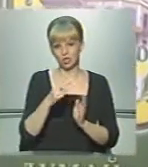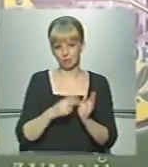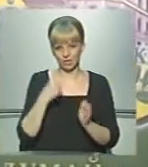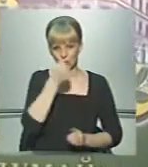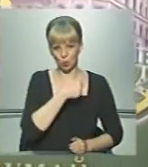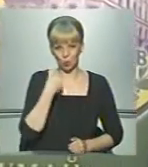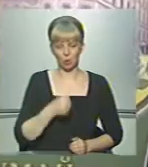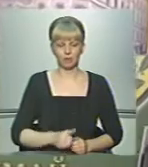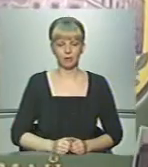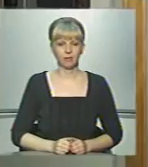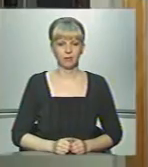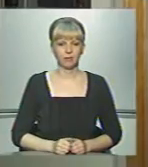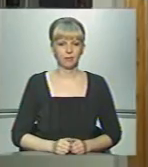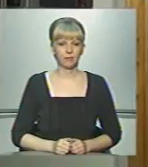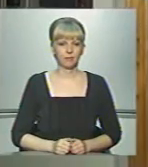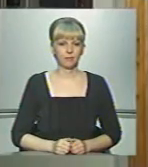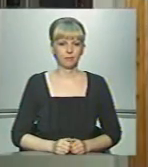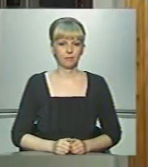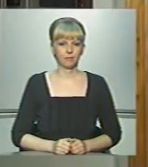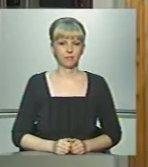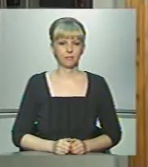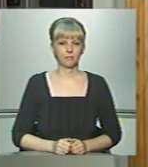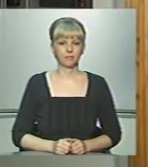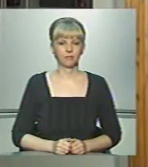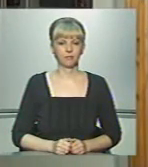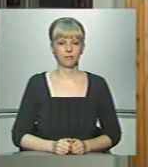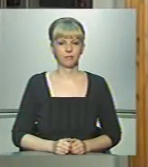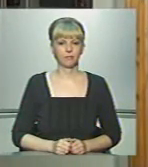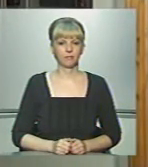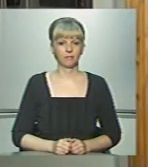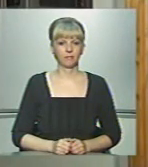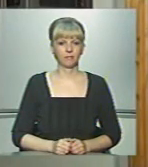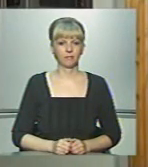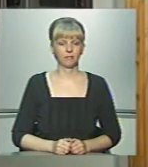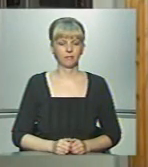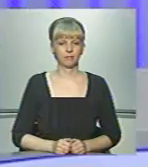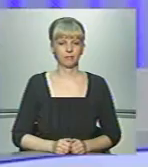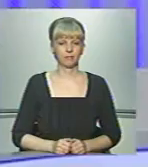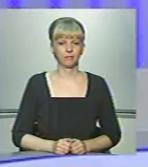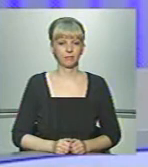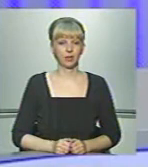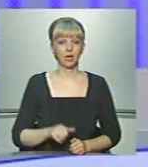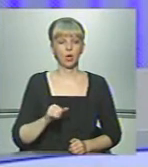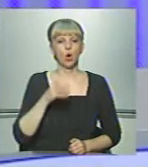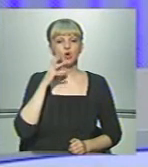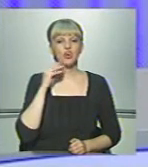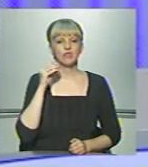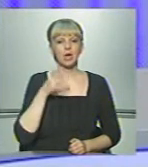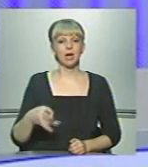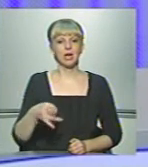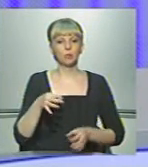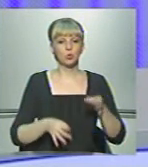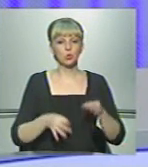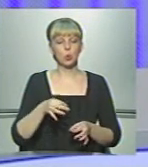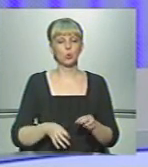Мирослав Селенар, Наталя Синюсик, Богдан Танасійчук, телеканал «Буковина». У Шевченківському районному суді